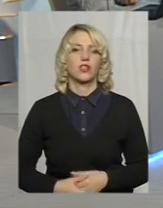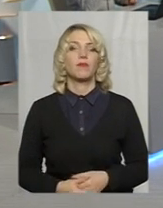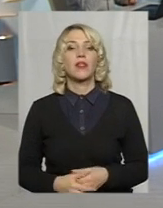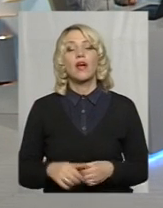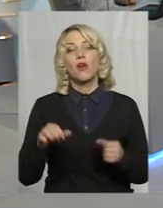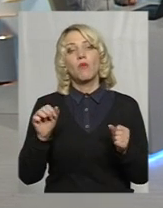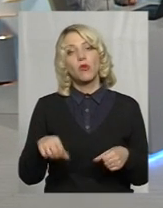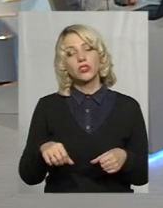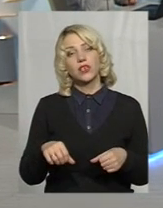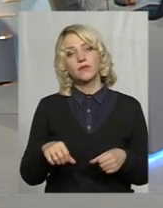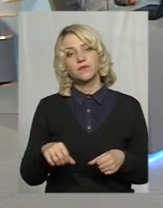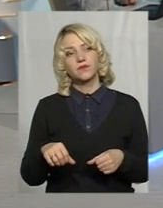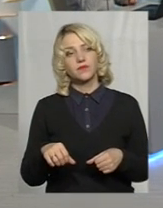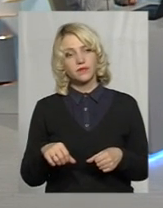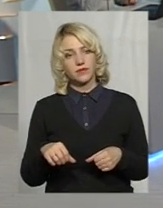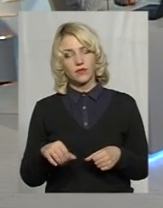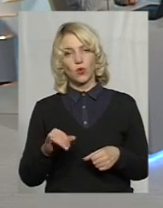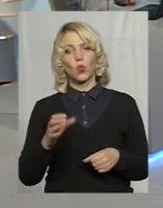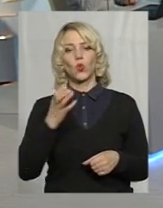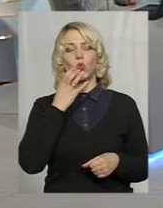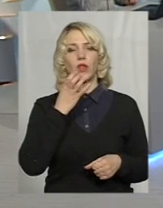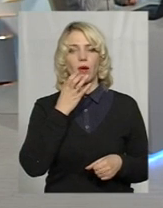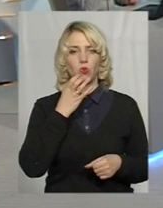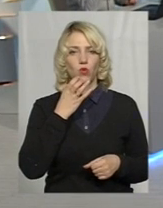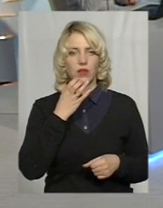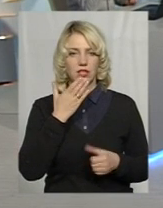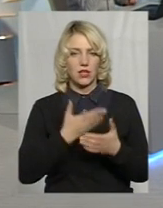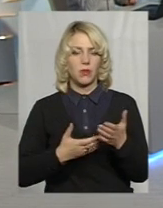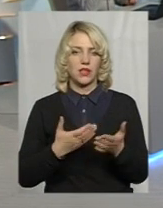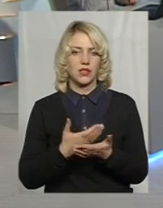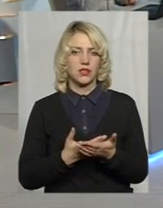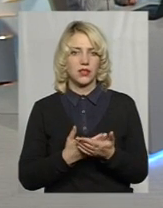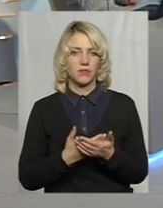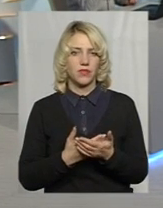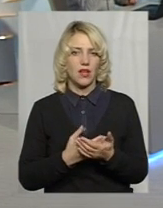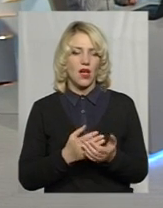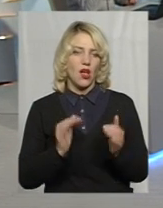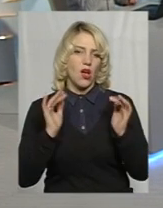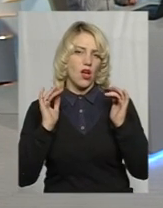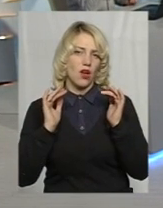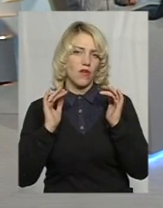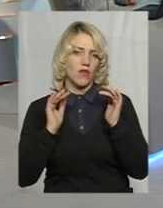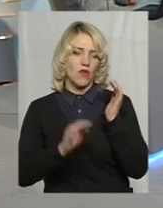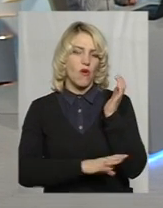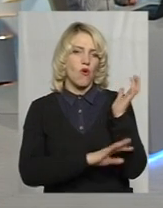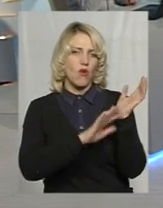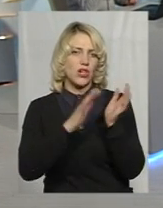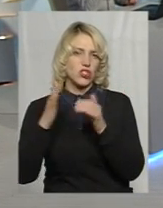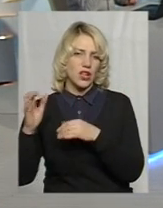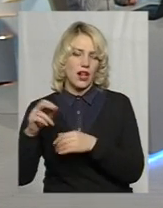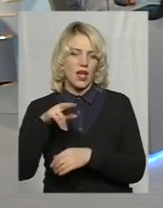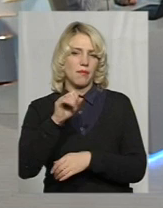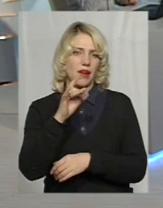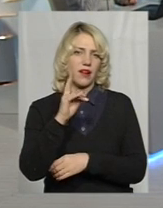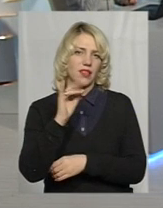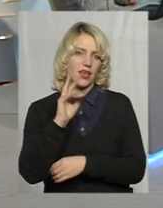Можна утеплювати, наприклад, аранжереї різні, там парники і таке інше.